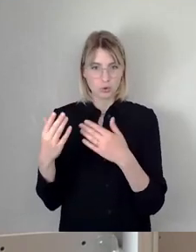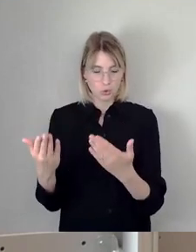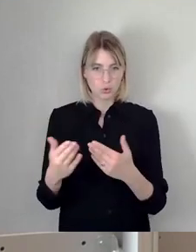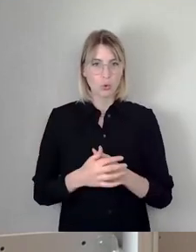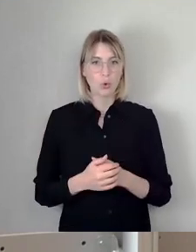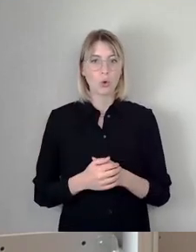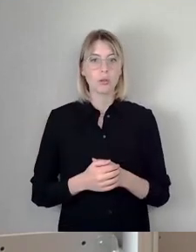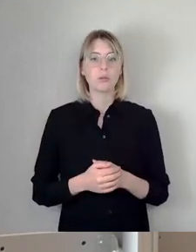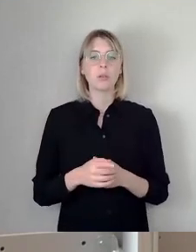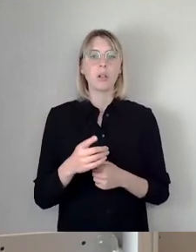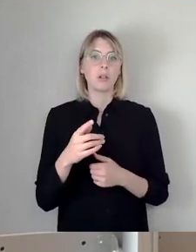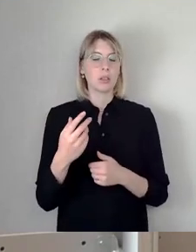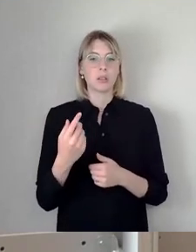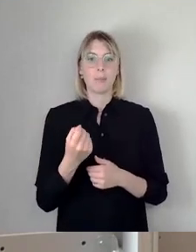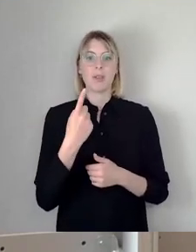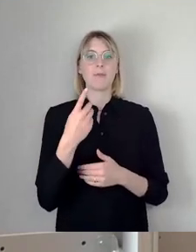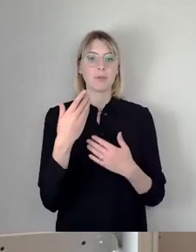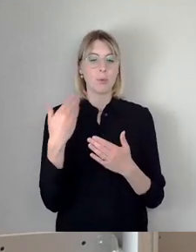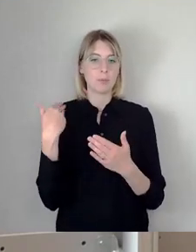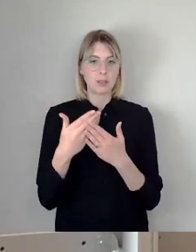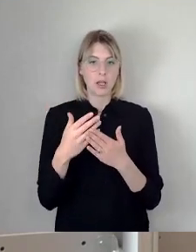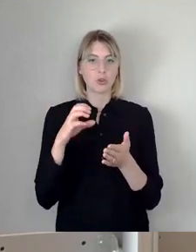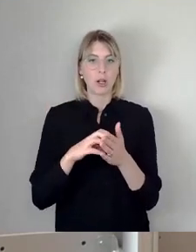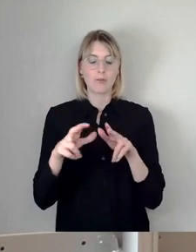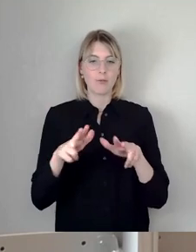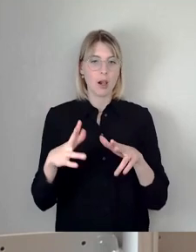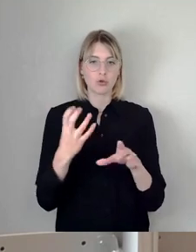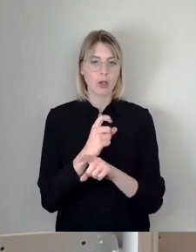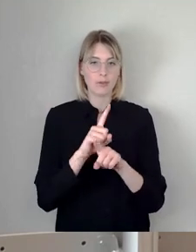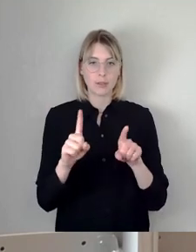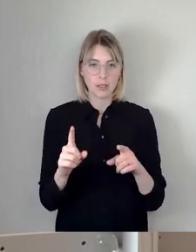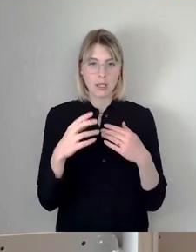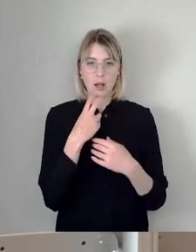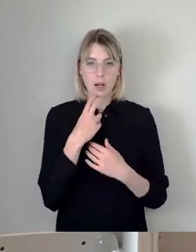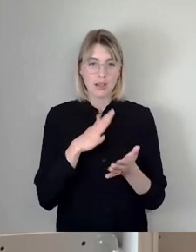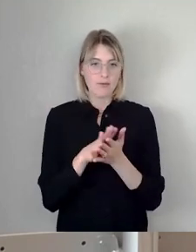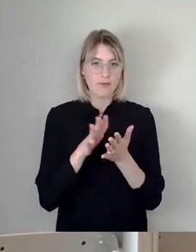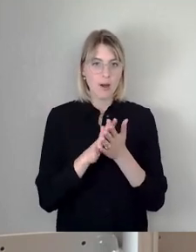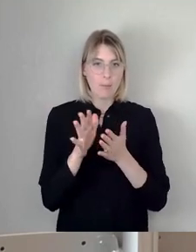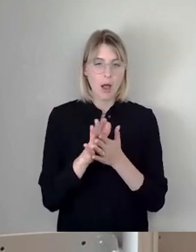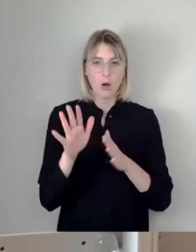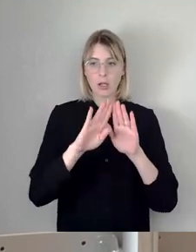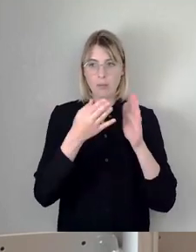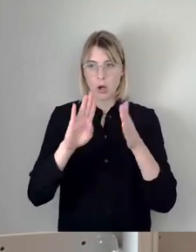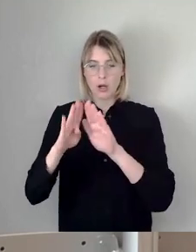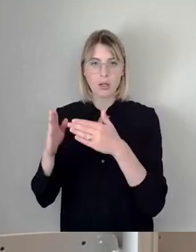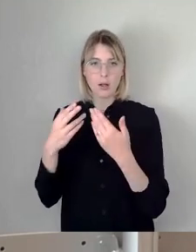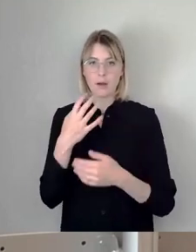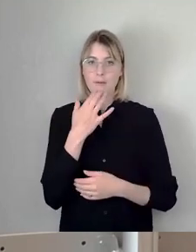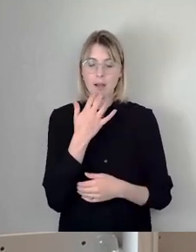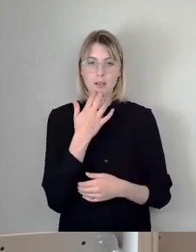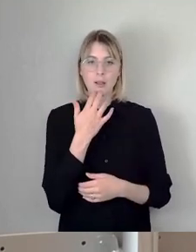ist die Stadtverwaltung nicht in der Lage, den Energieverbrauch und Ressourcenverbrauch der Gebäude, also Wasser, Strom, Heizung